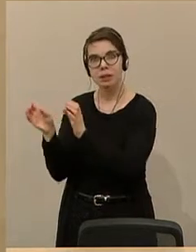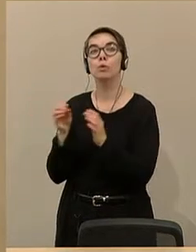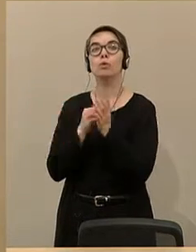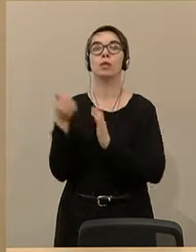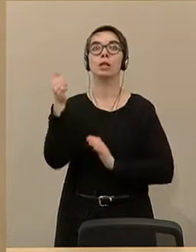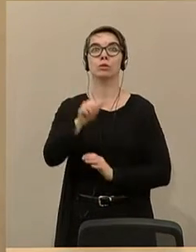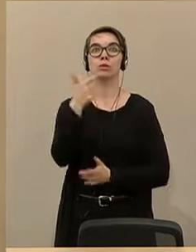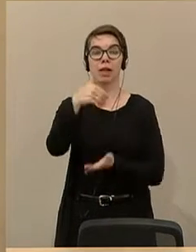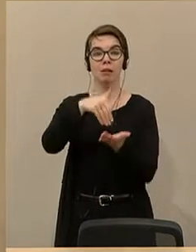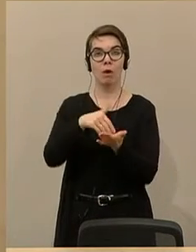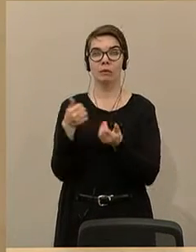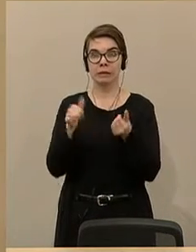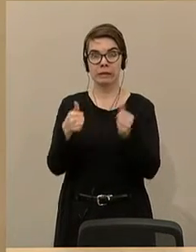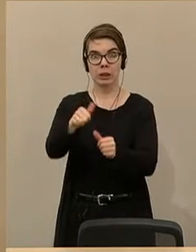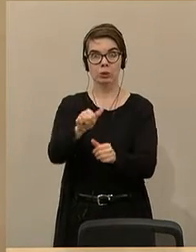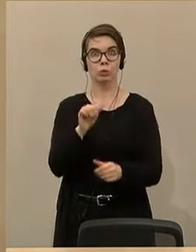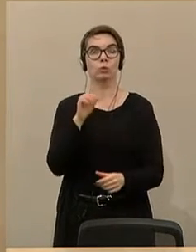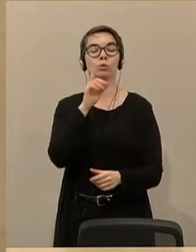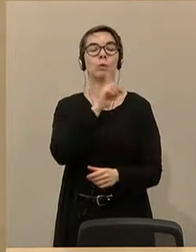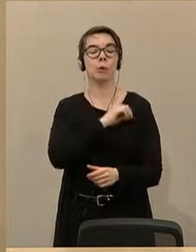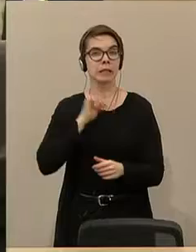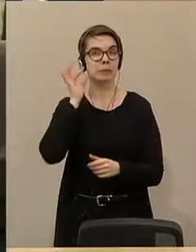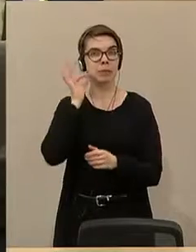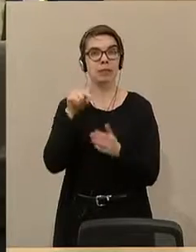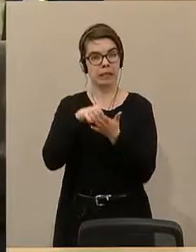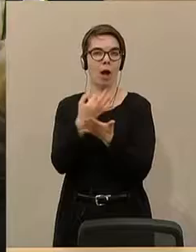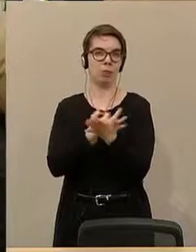zusätzliche Polizistinnen und Polizisten in Ausbildung geben.